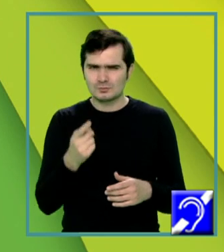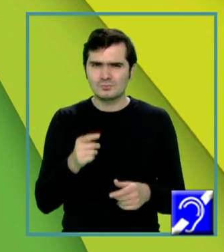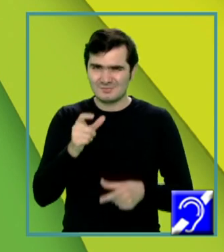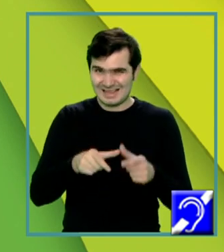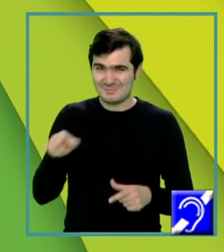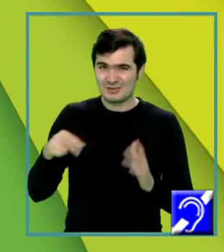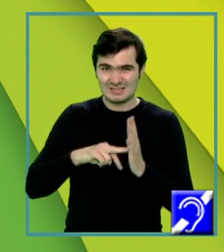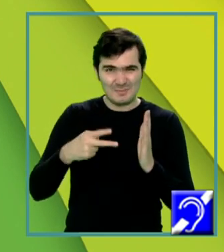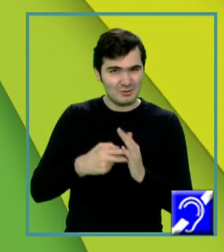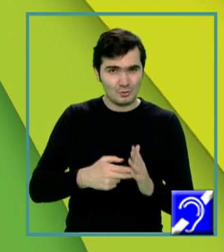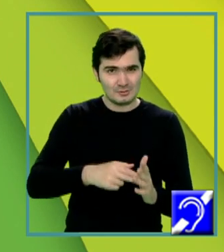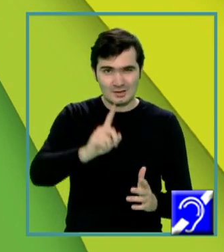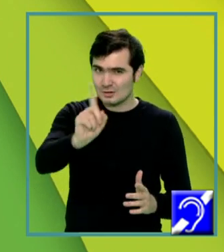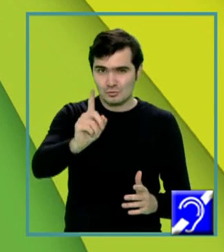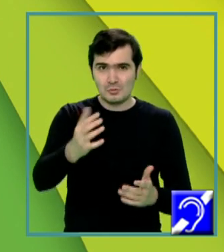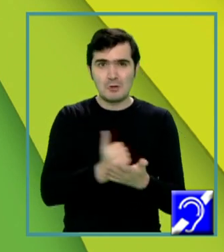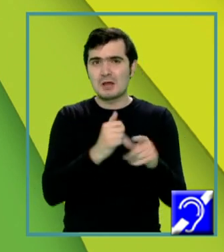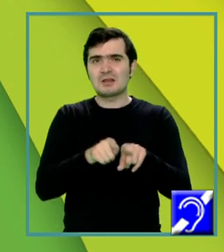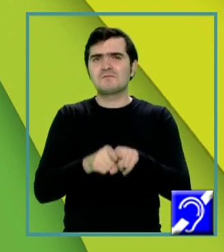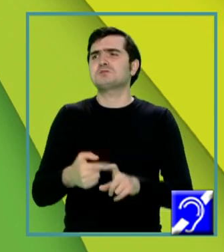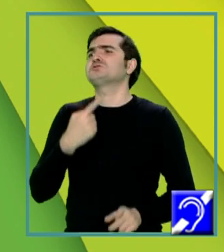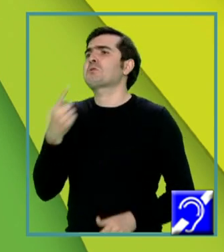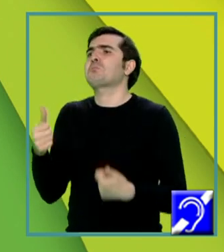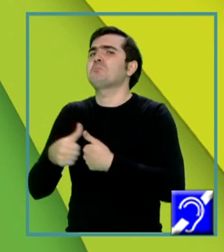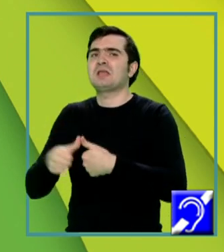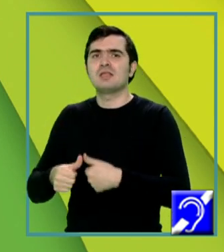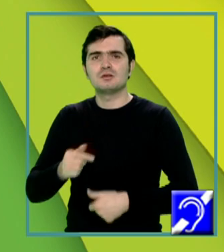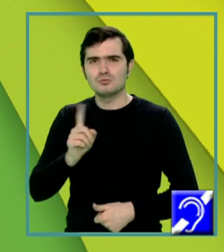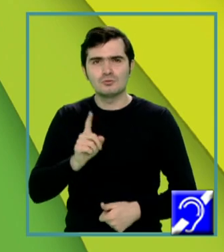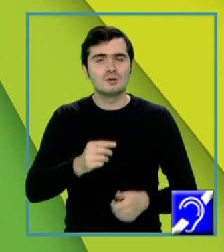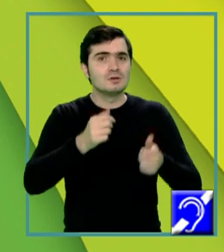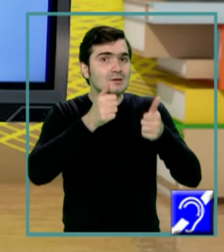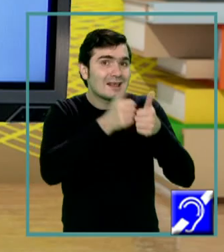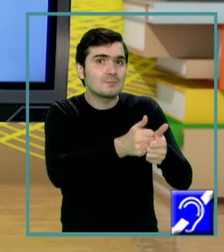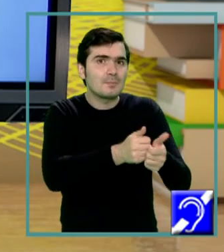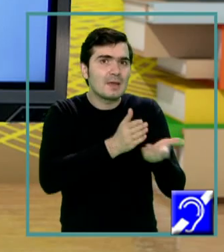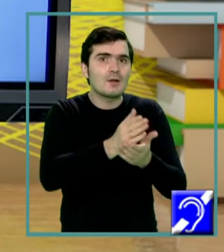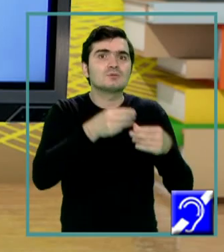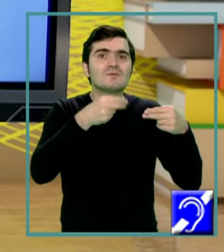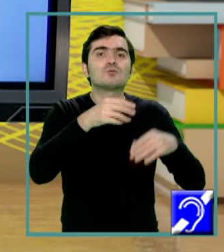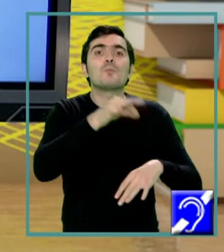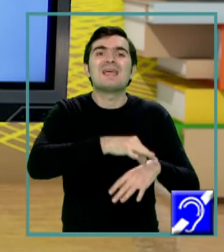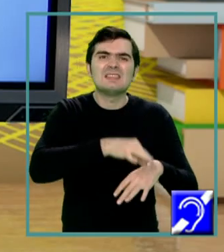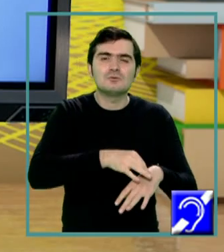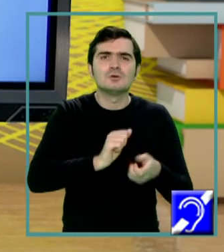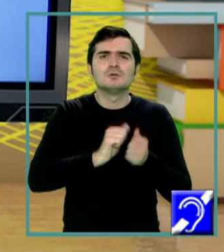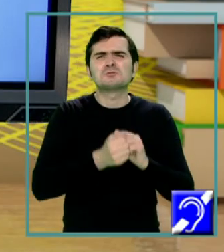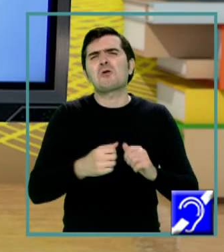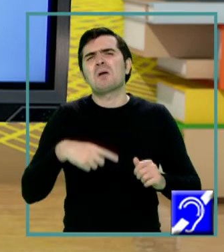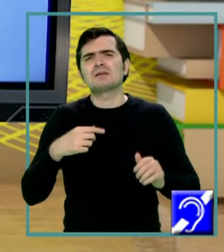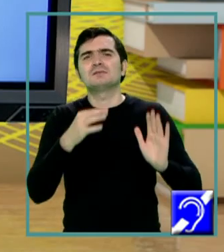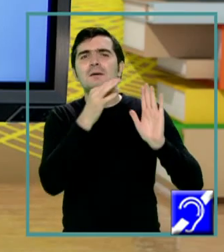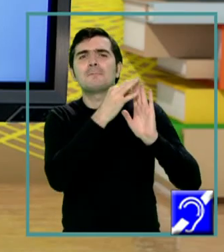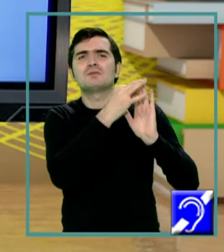hormonale să nu le luați după sfatul prietenilor, ci numai după sfatul medicului. Mai putem vorbi de metoda calendarului